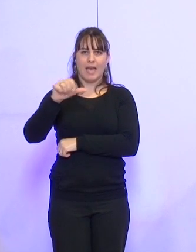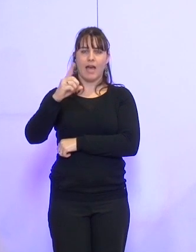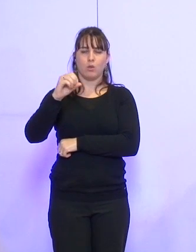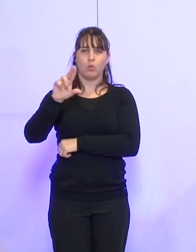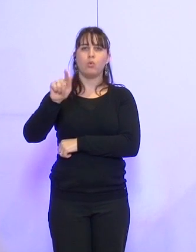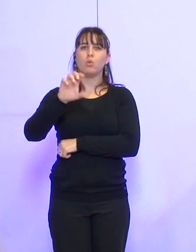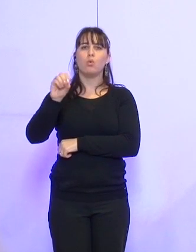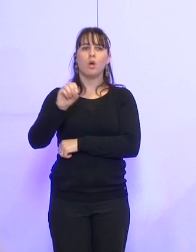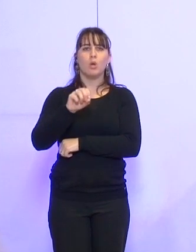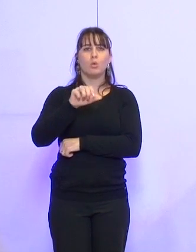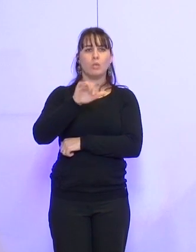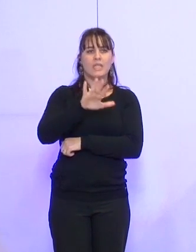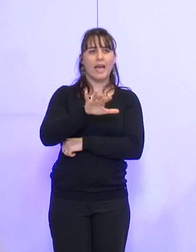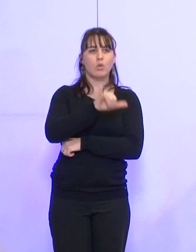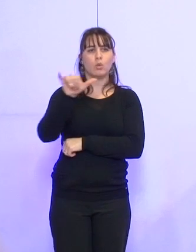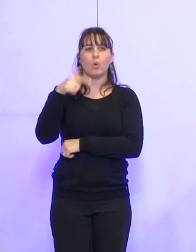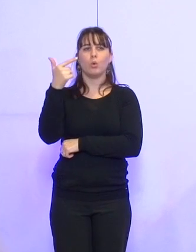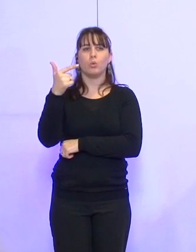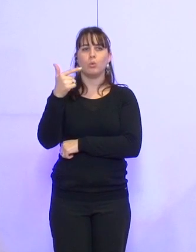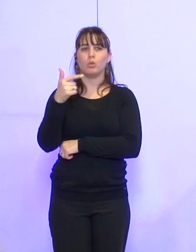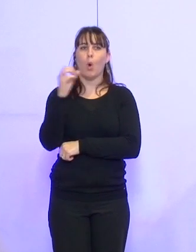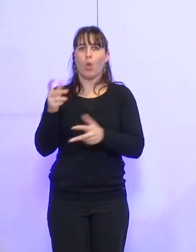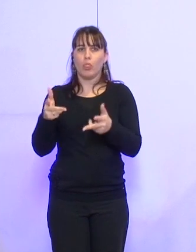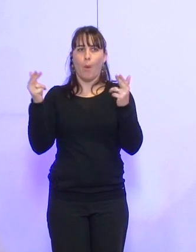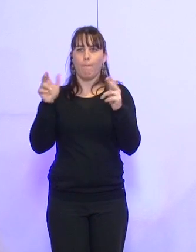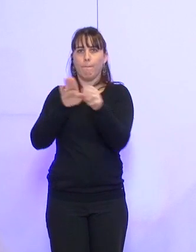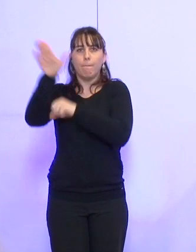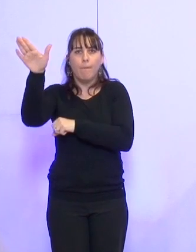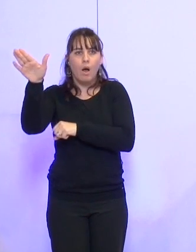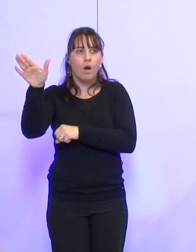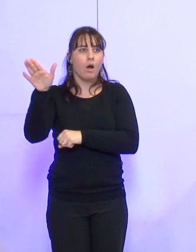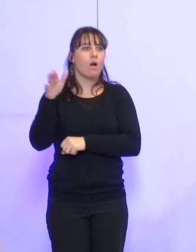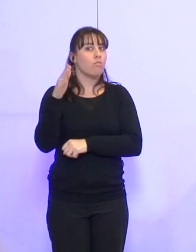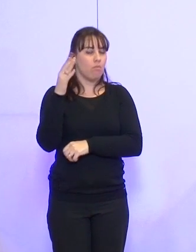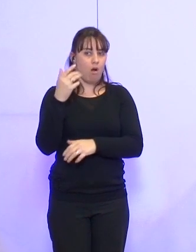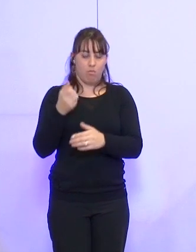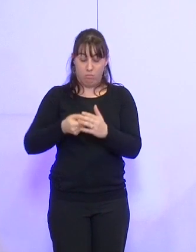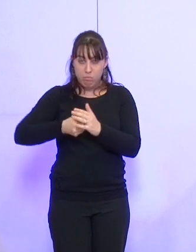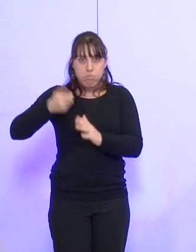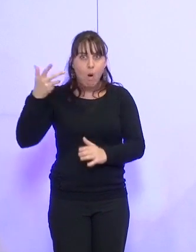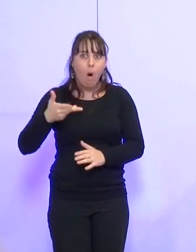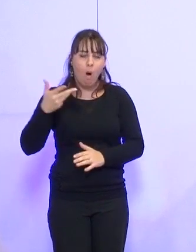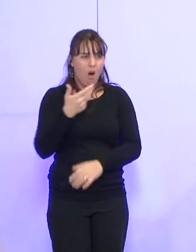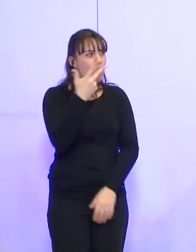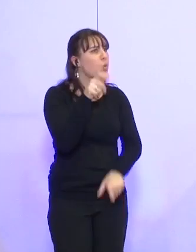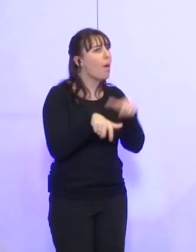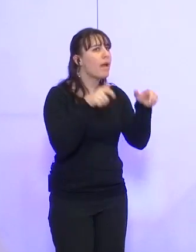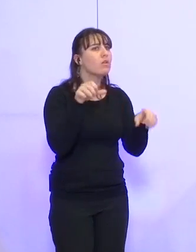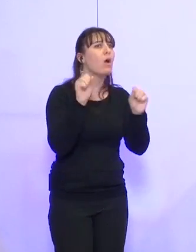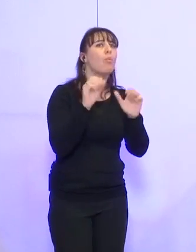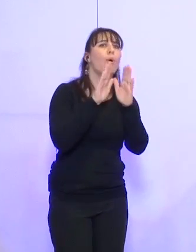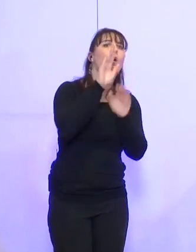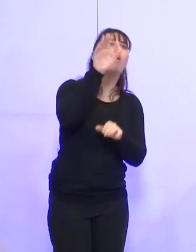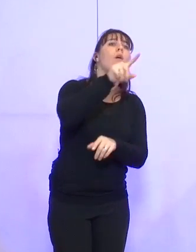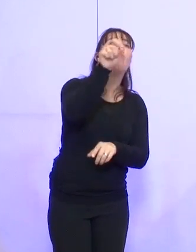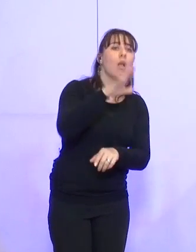pour signer une convention. Ça me paraît beaucoup, personnellement. Et surtout, trois personnes. Je pourrais poser la question à Madame